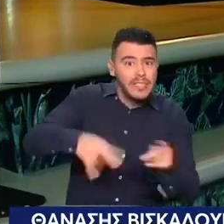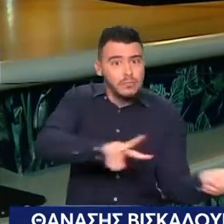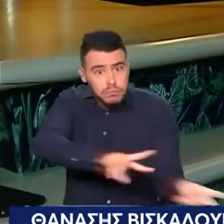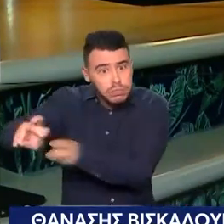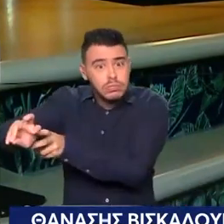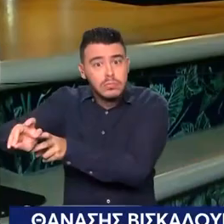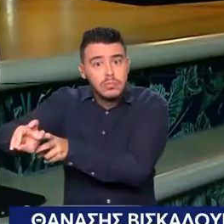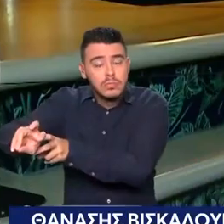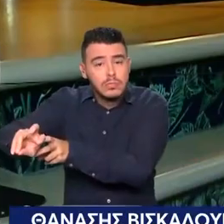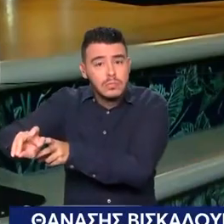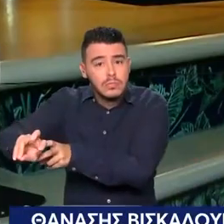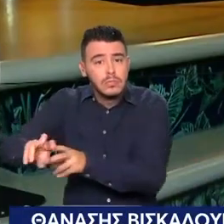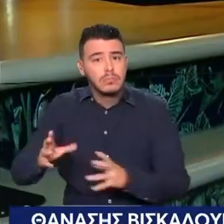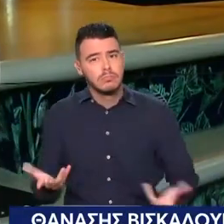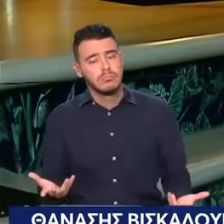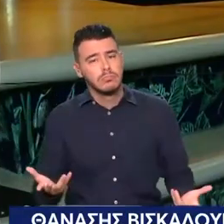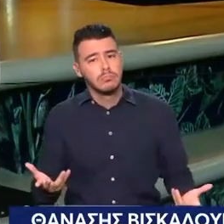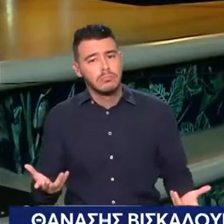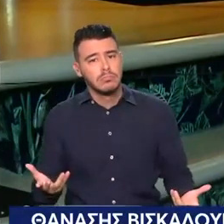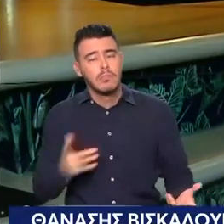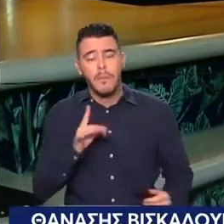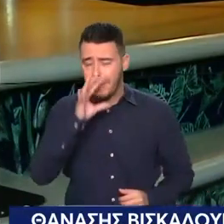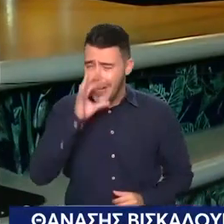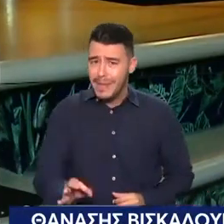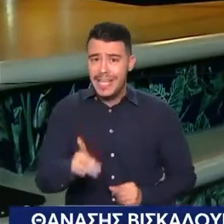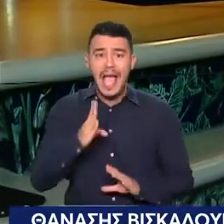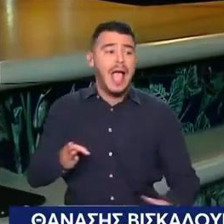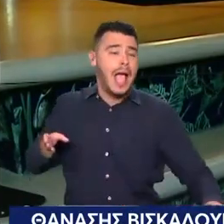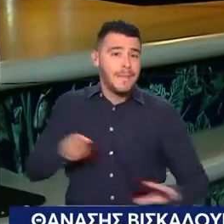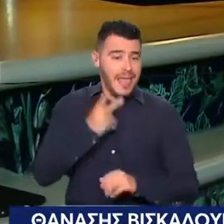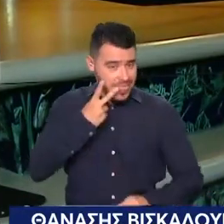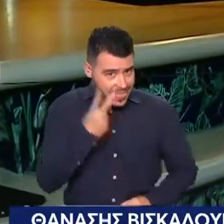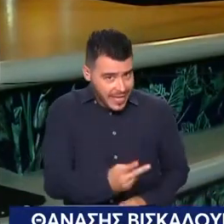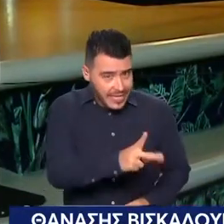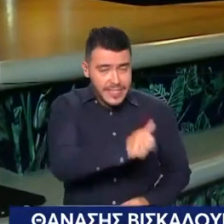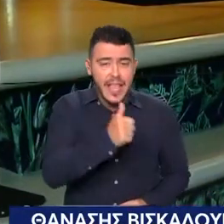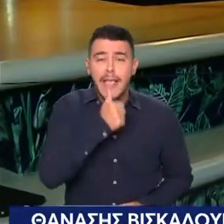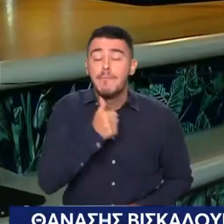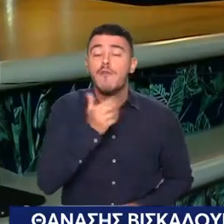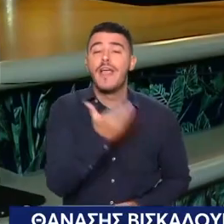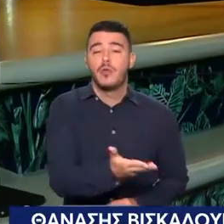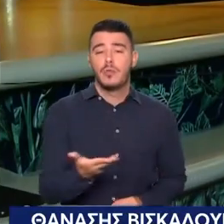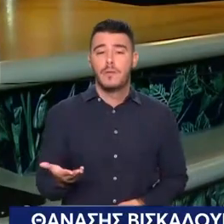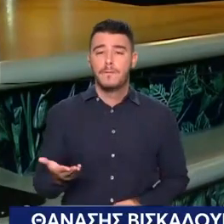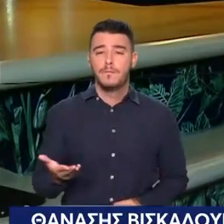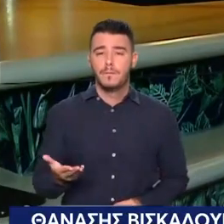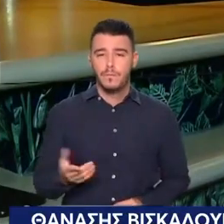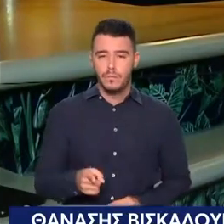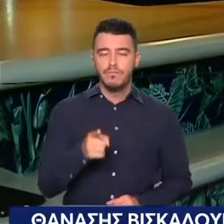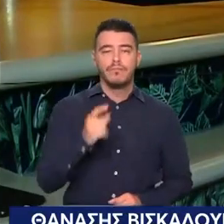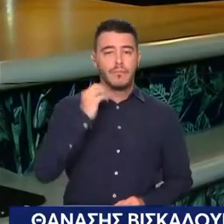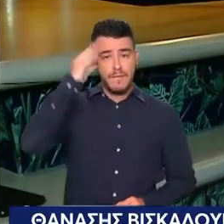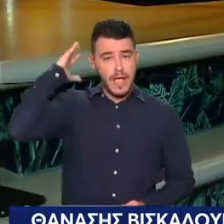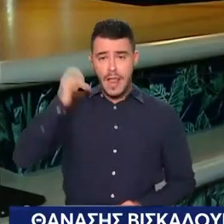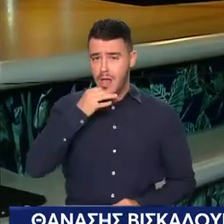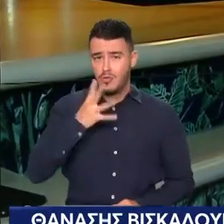βλέπουμε εμείς από την Αθήνα Αν μιλείς από κοντά Νίκο Υποφέρουνε, πεινάνε Φωνάει η ψυχή τους Όταν άκουμε την καταγγελία οργίστηκα Και